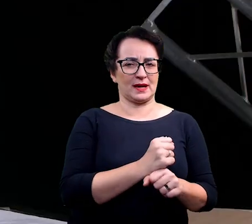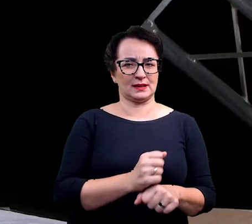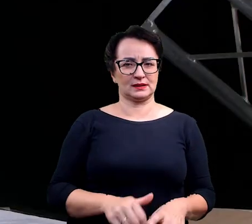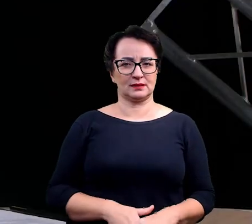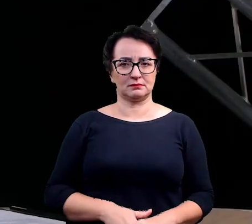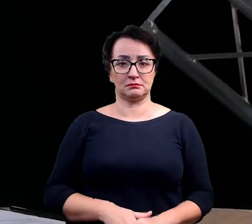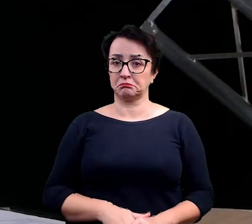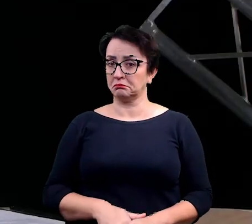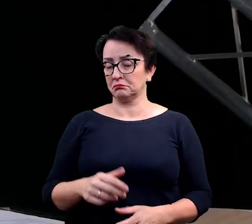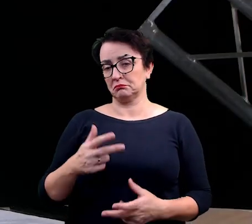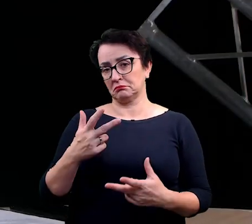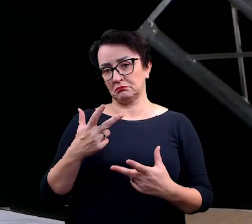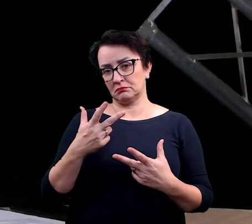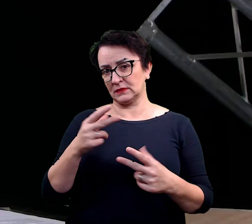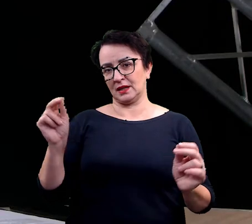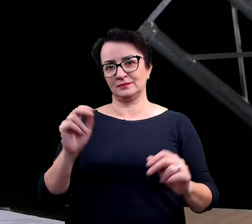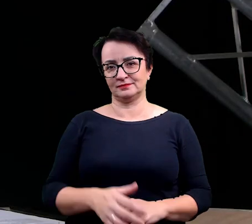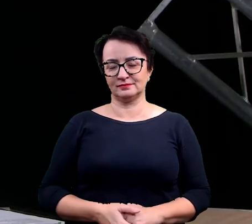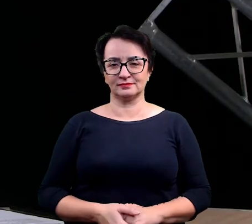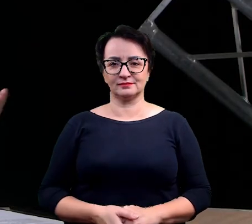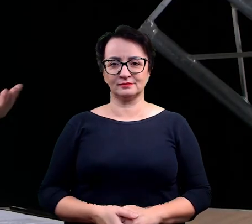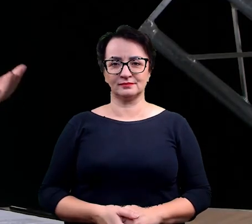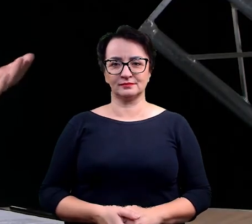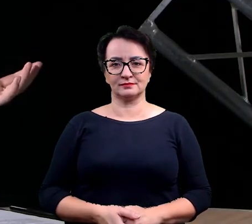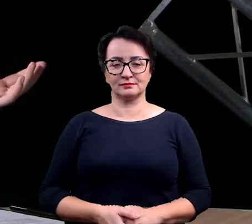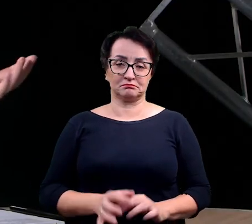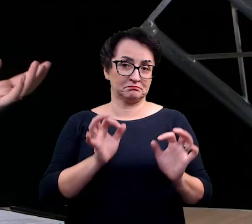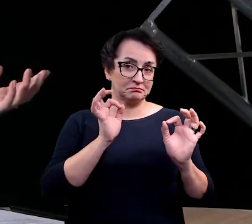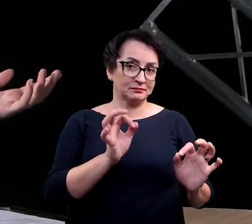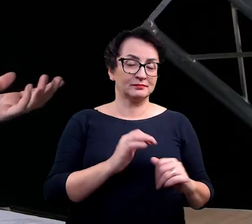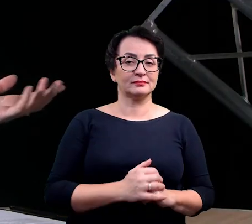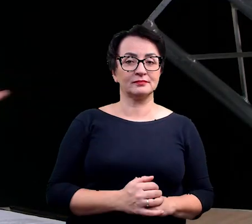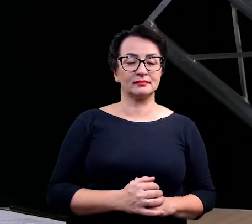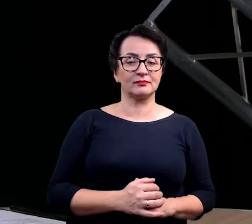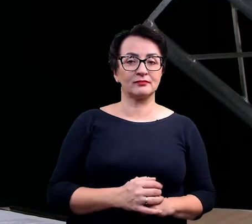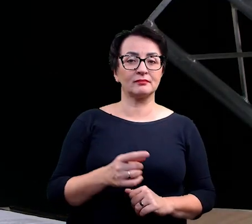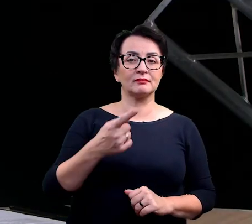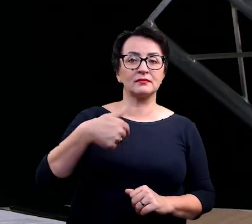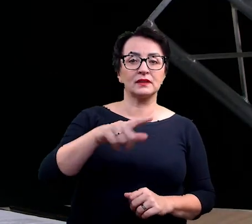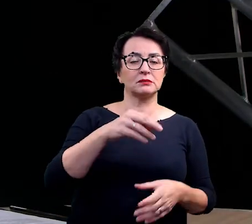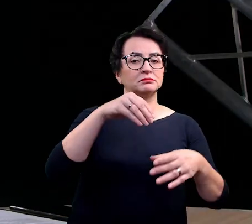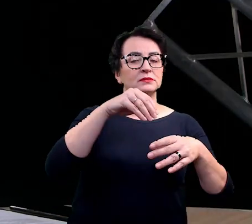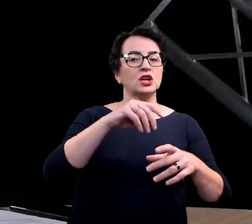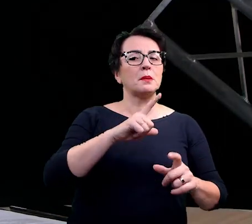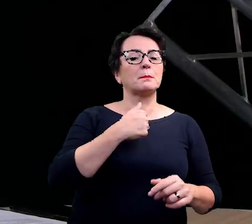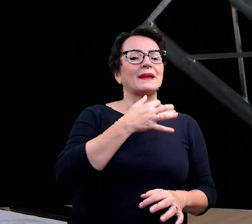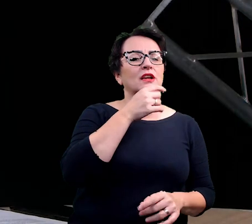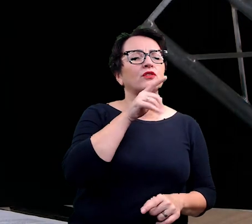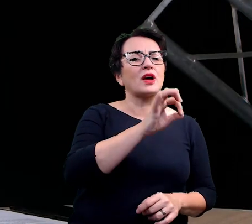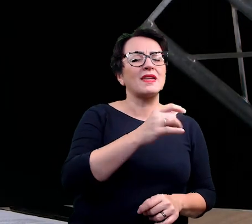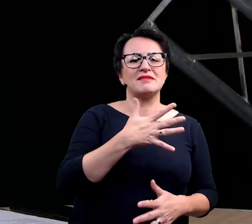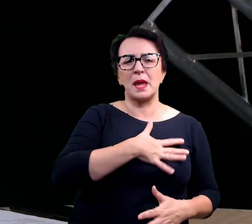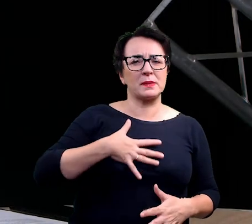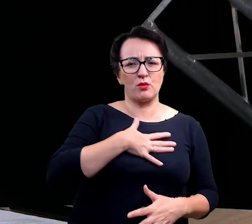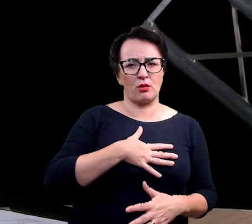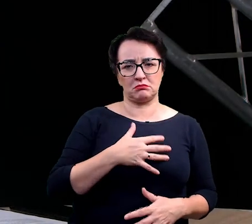Jeśli ma być szczery. To nie. No dobrze. właściwie jesteś wśród natury, wśród przyrody, dlatego myślę, że tam nie macie co nużyć.